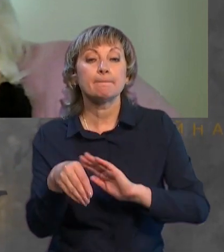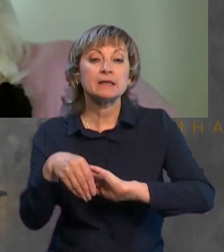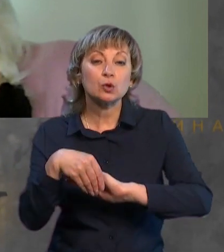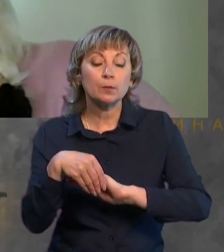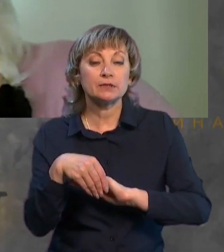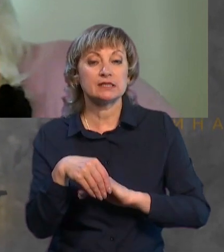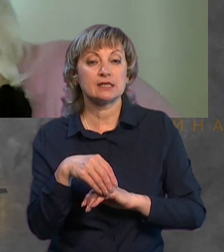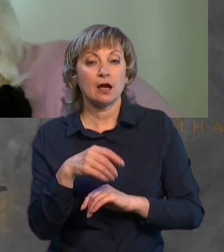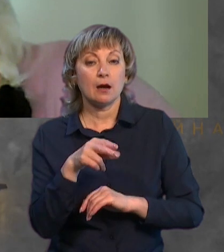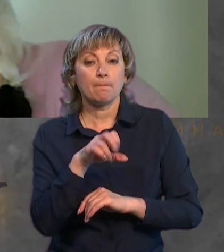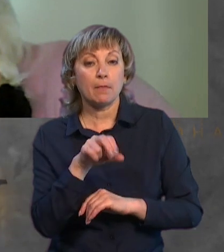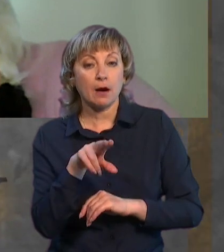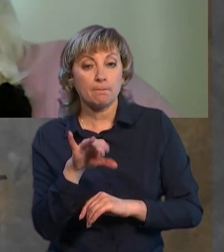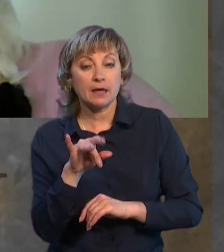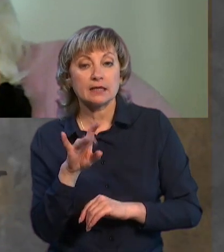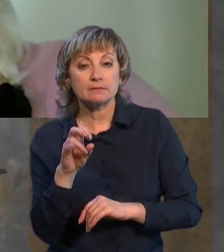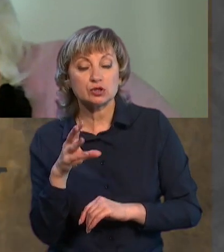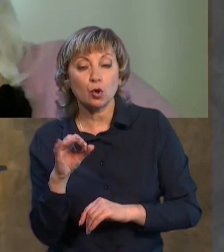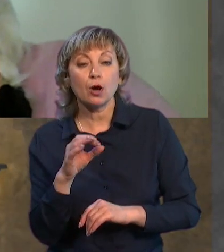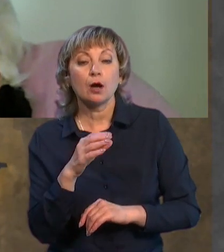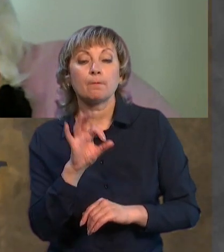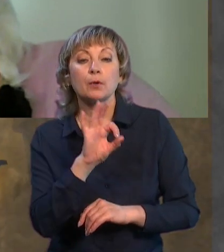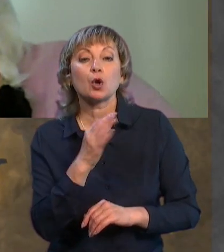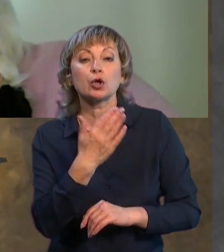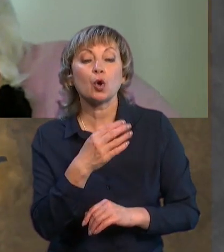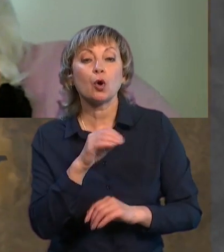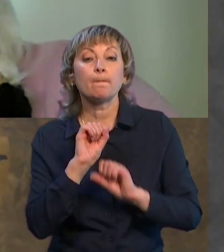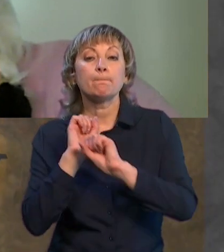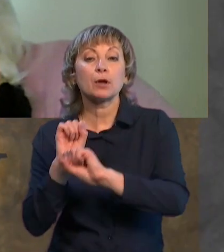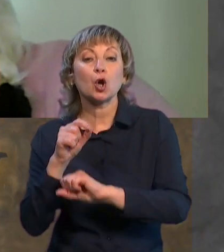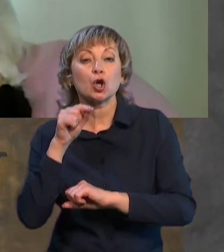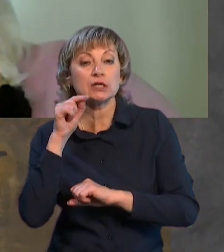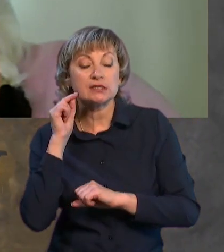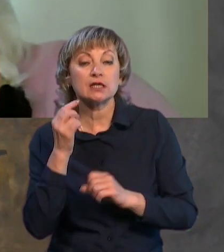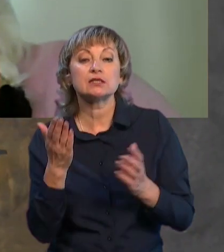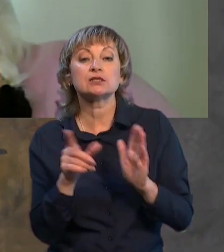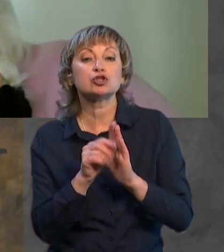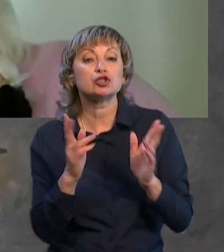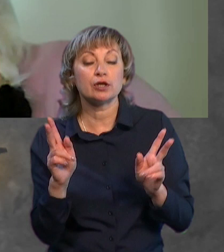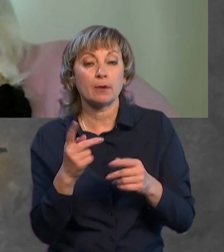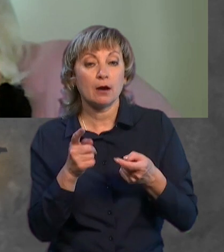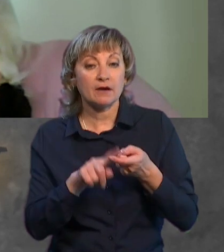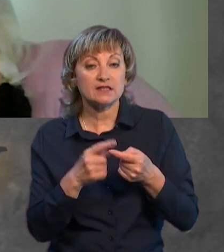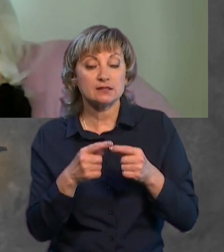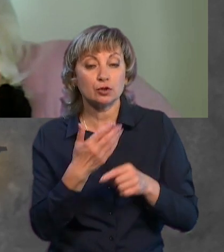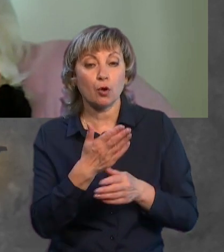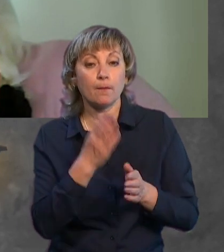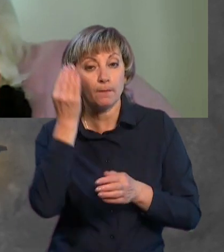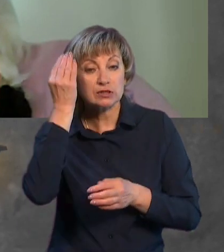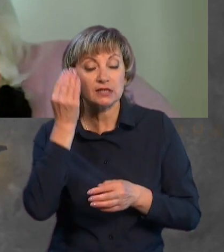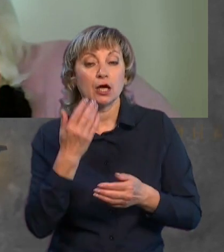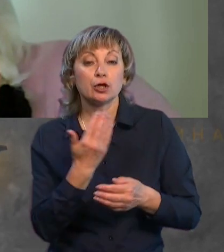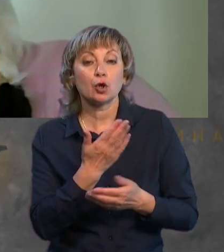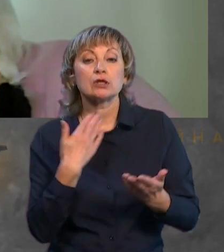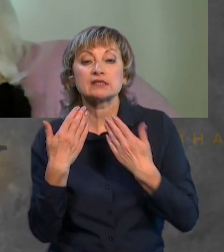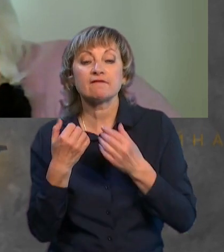Римського, про його проросійськість? З чим пов'язана ця позиція Папи Римського, його ставлення до